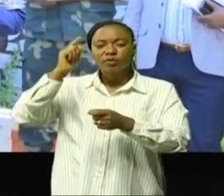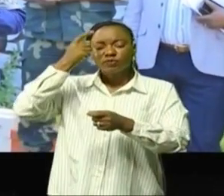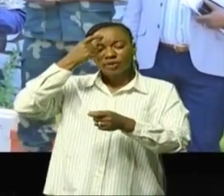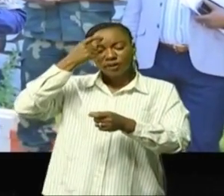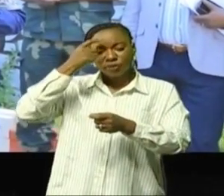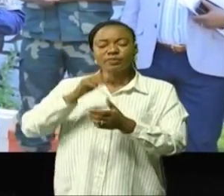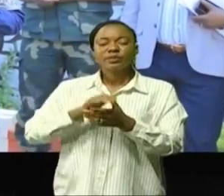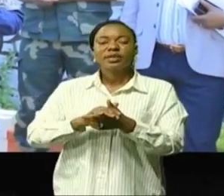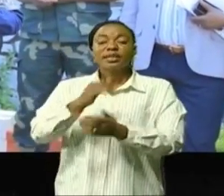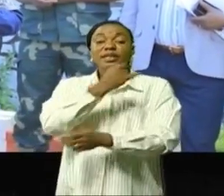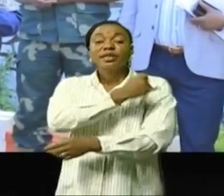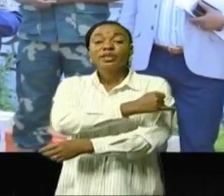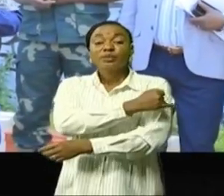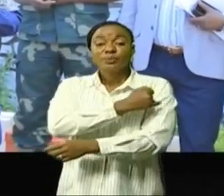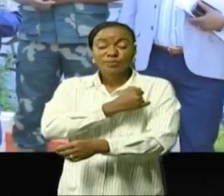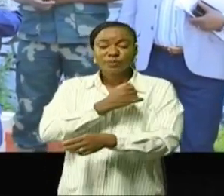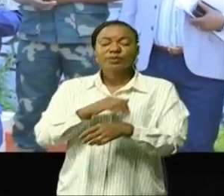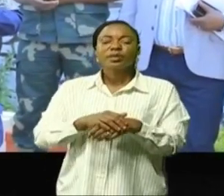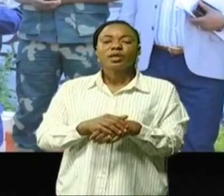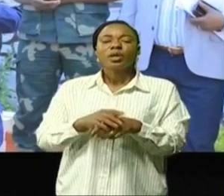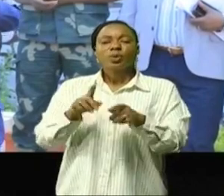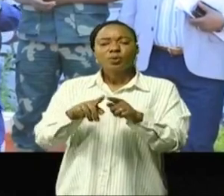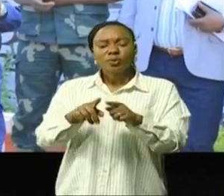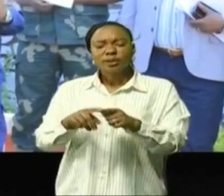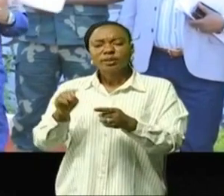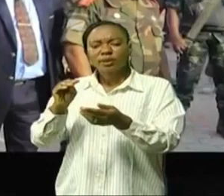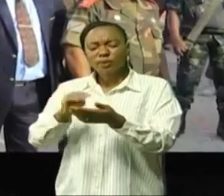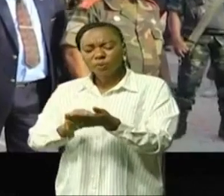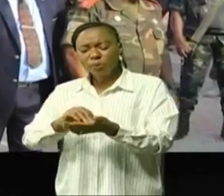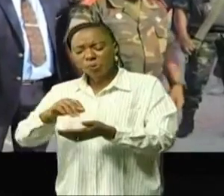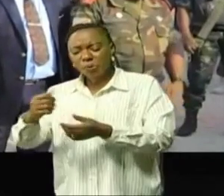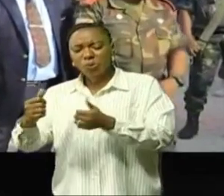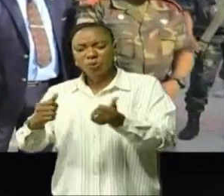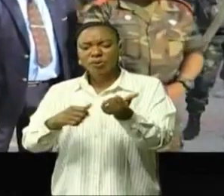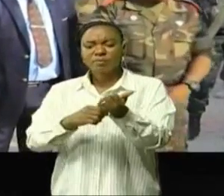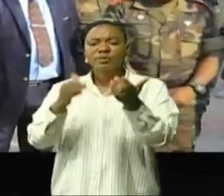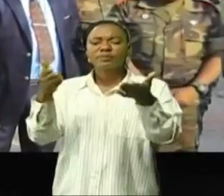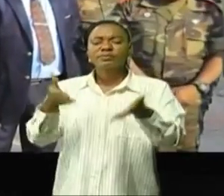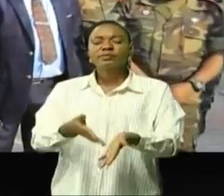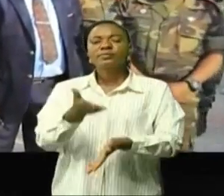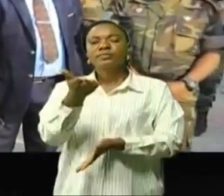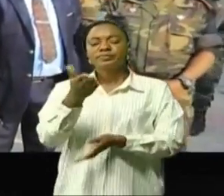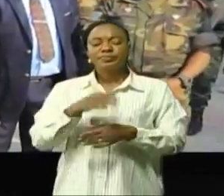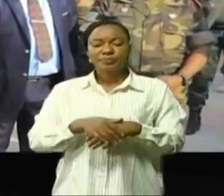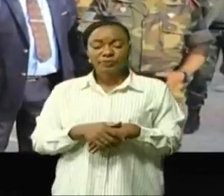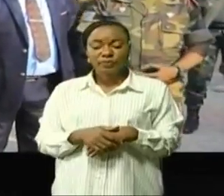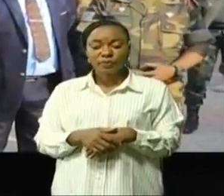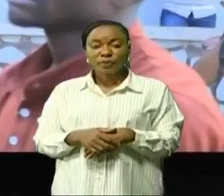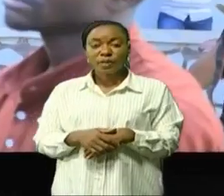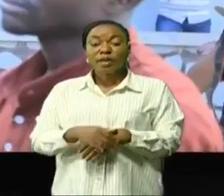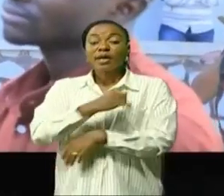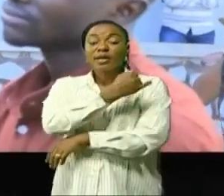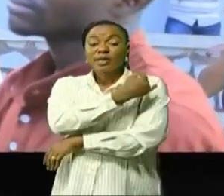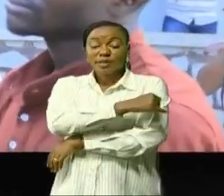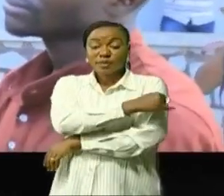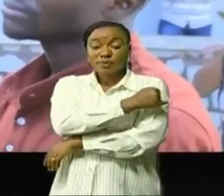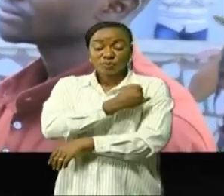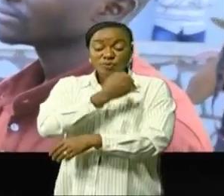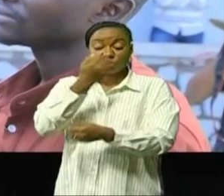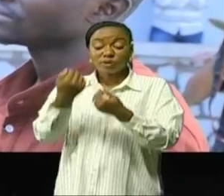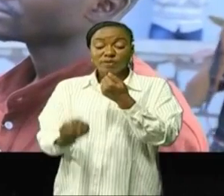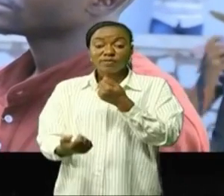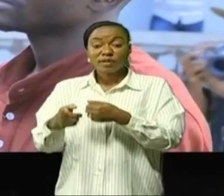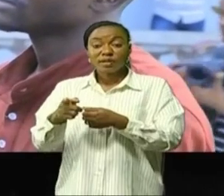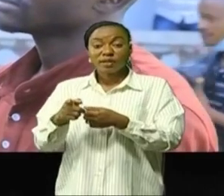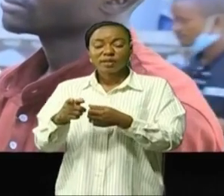par le commissaire divisionnaire adjoint Seguin Ngoï-Sengueloua, commissaire provincial de la police en Litori. L'enfant enlevé